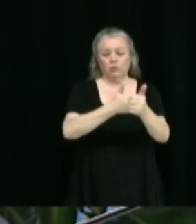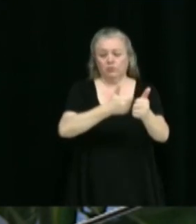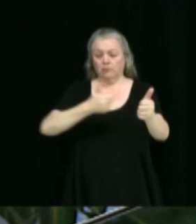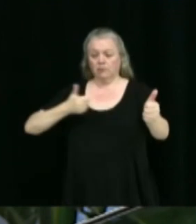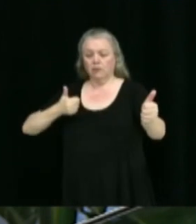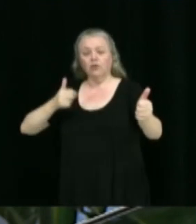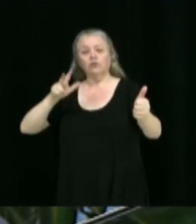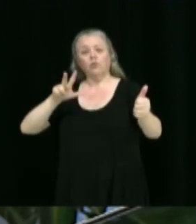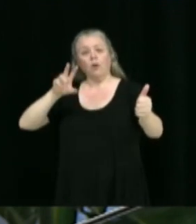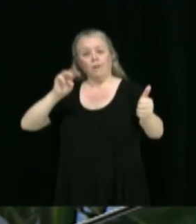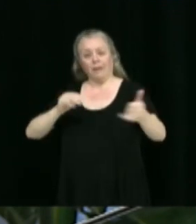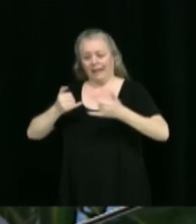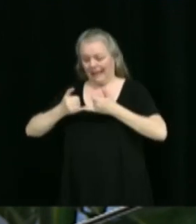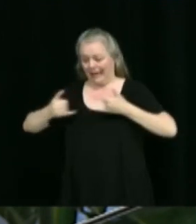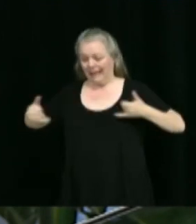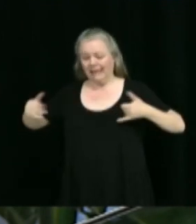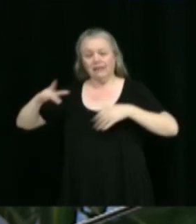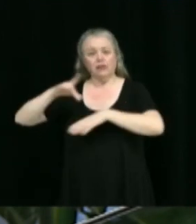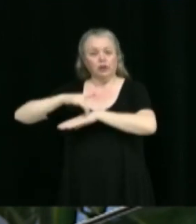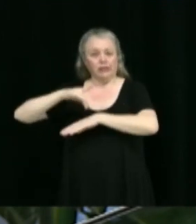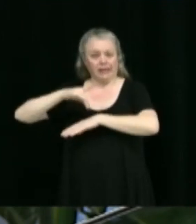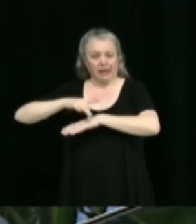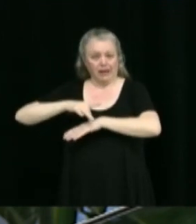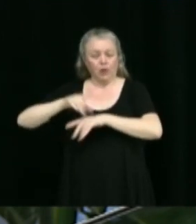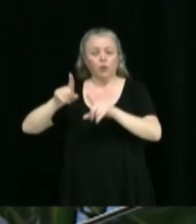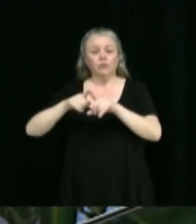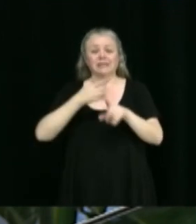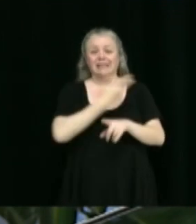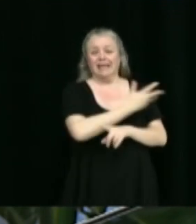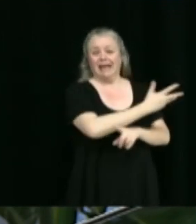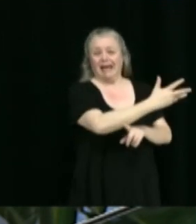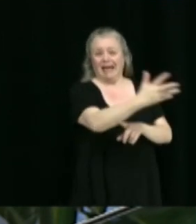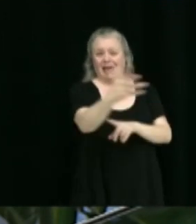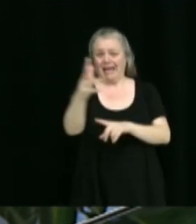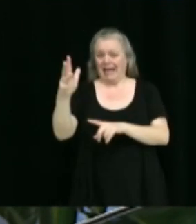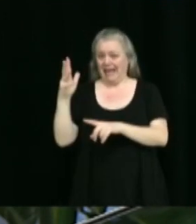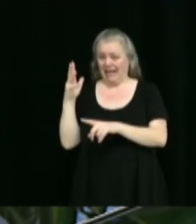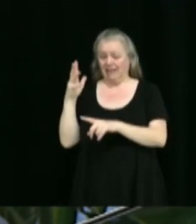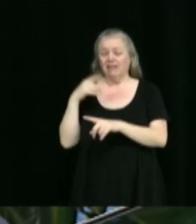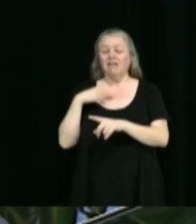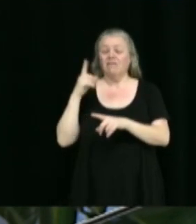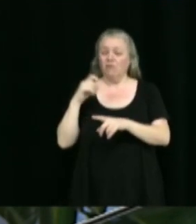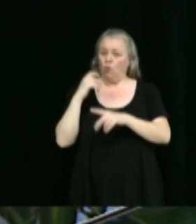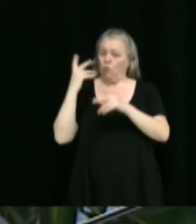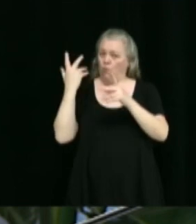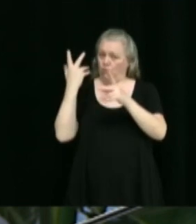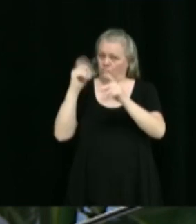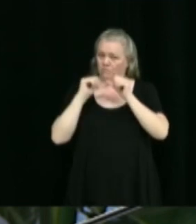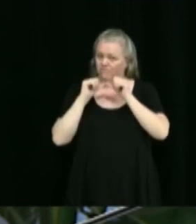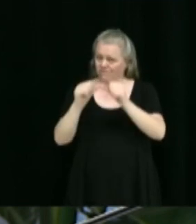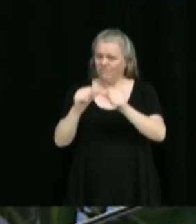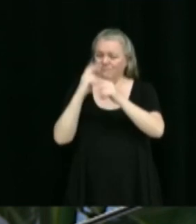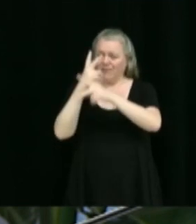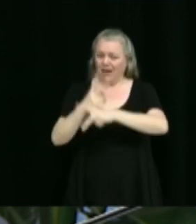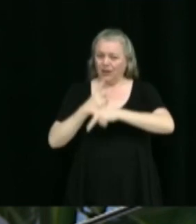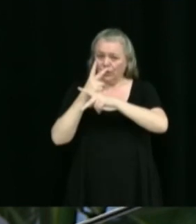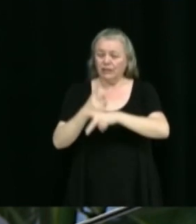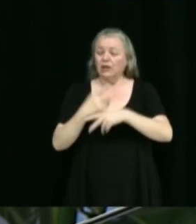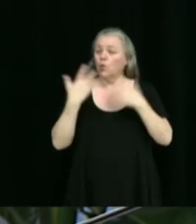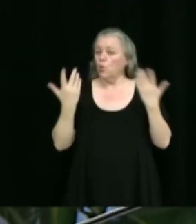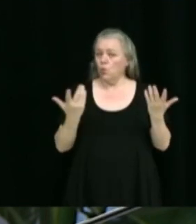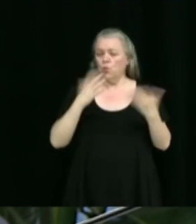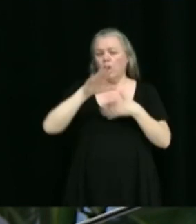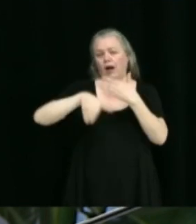mètres des lignes de terrain et la haie de cède doit être maintenue, entretenue et aux besoins remplacée afin de maintenir un écran